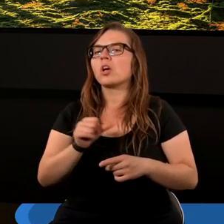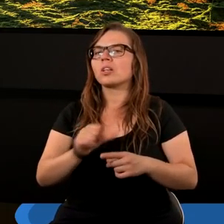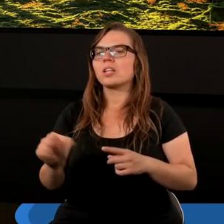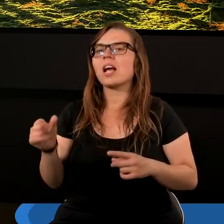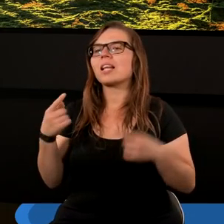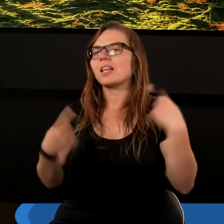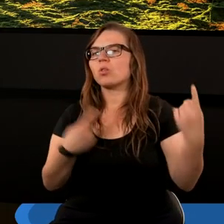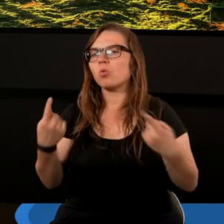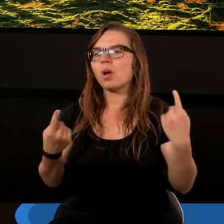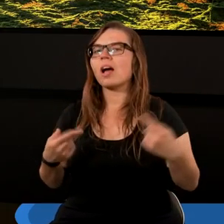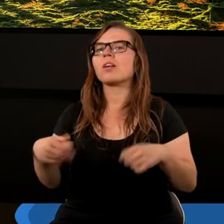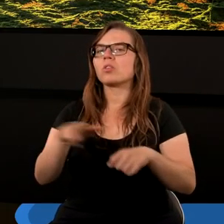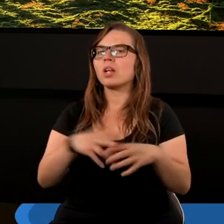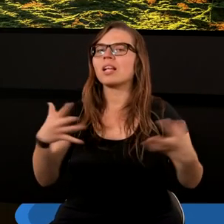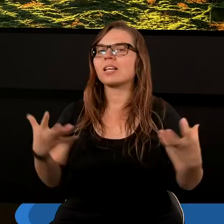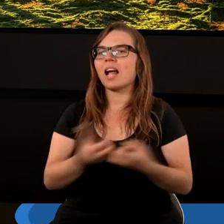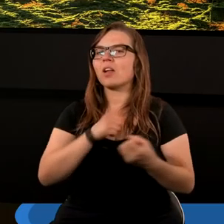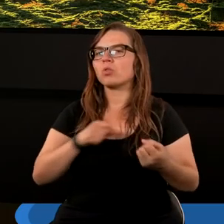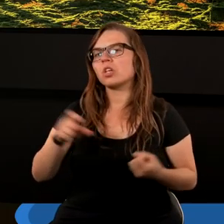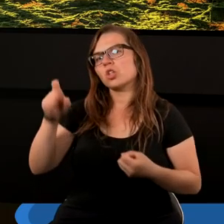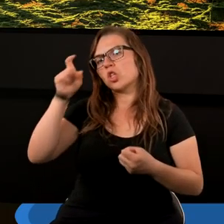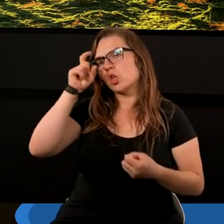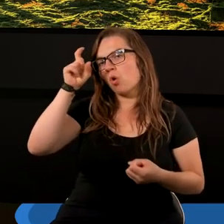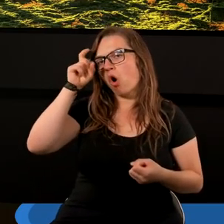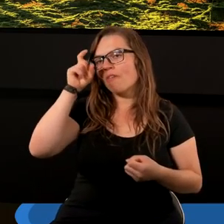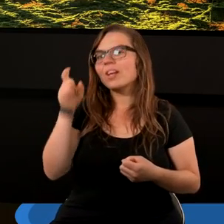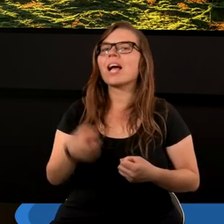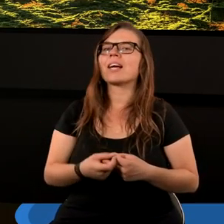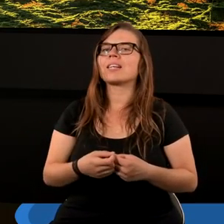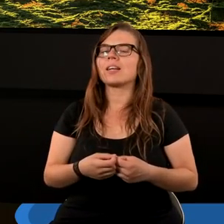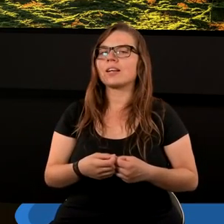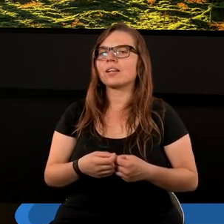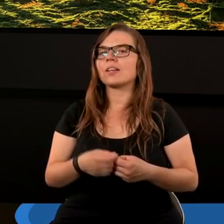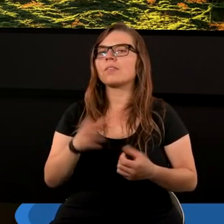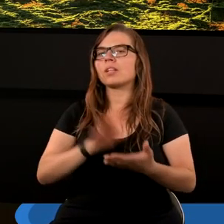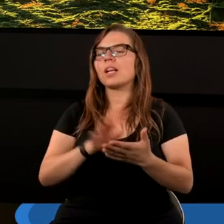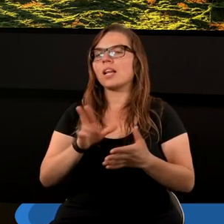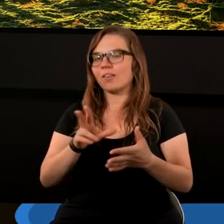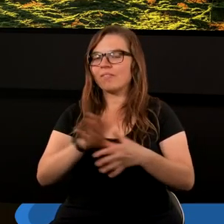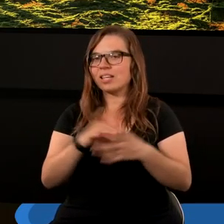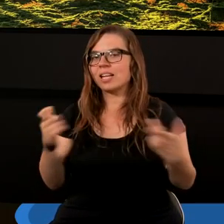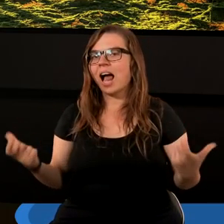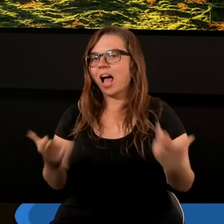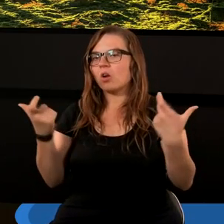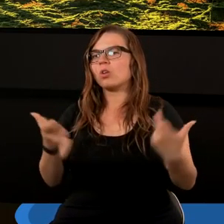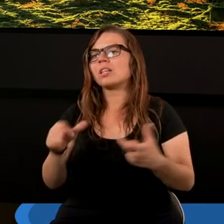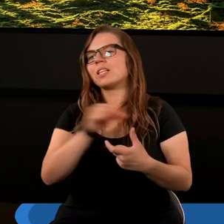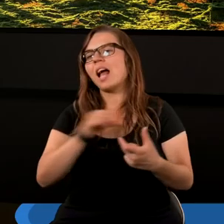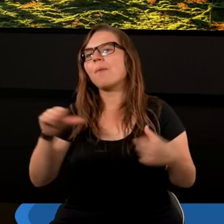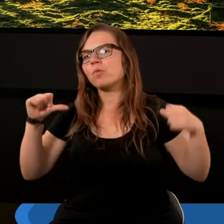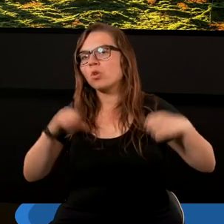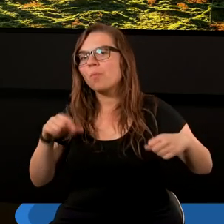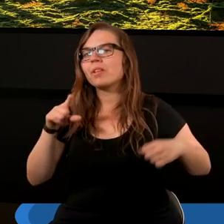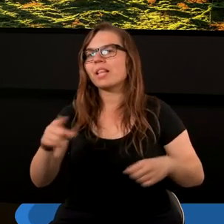sytuacja, w której znajduje się człowiek w zagrożeniu, że sam